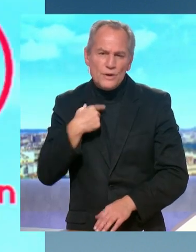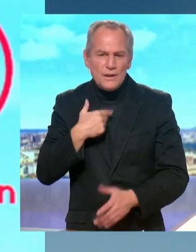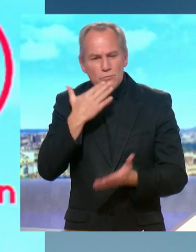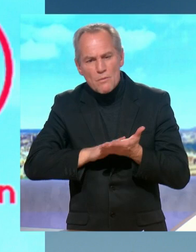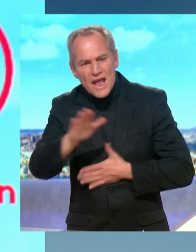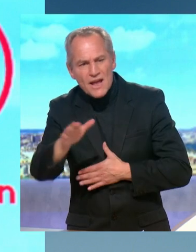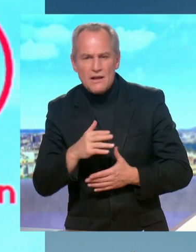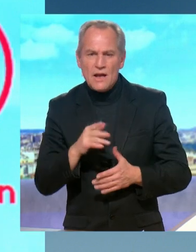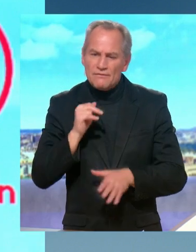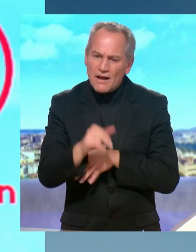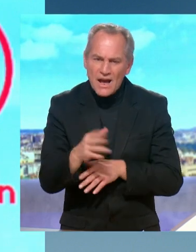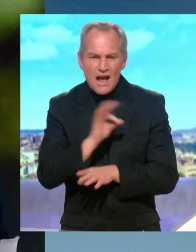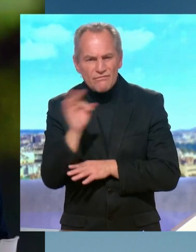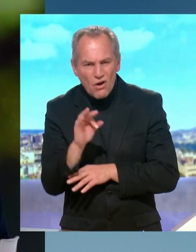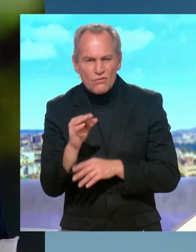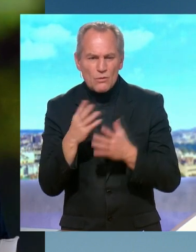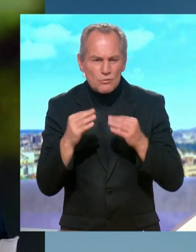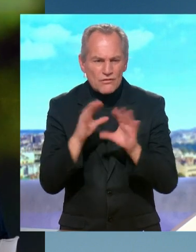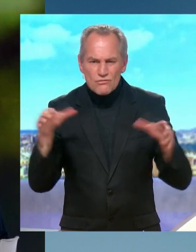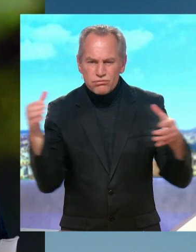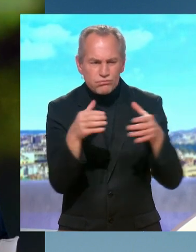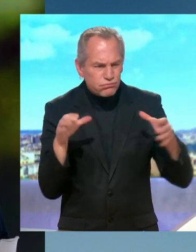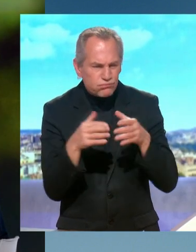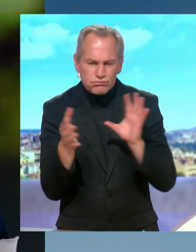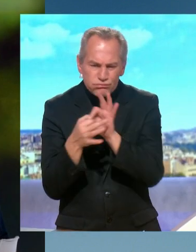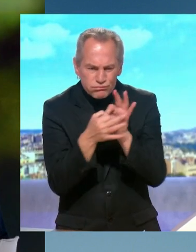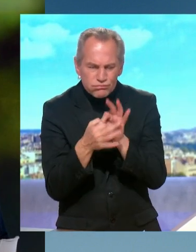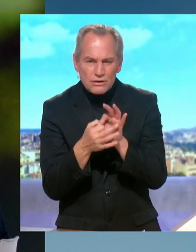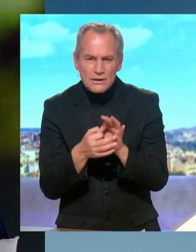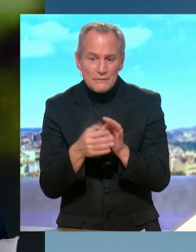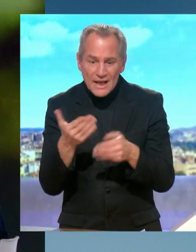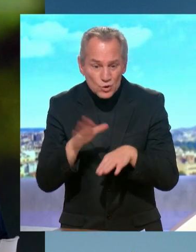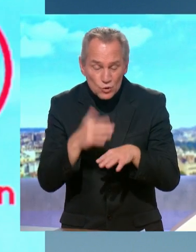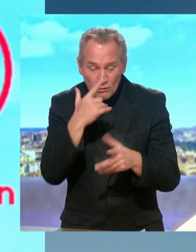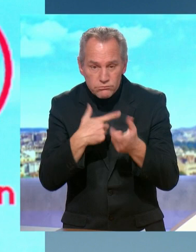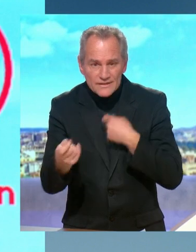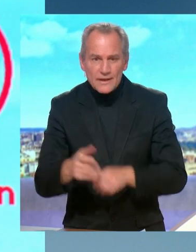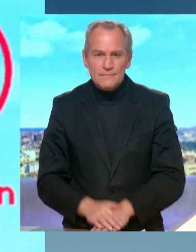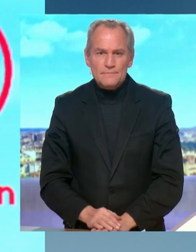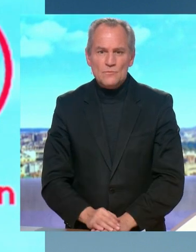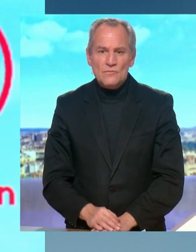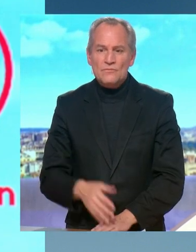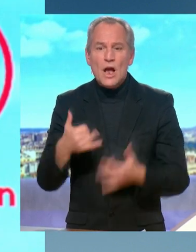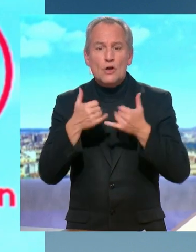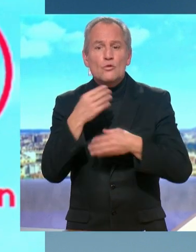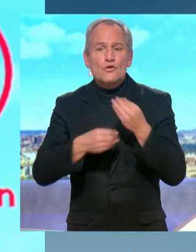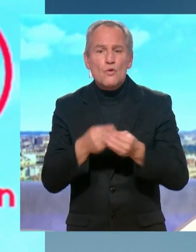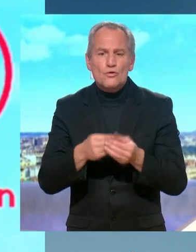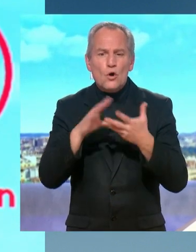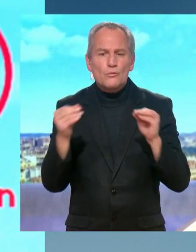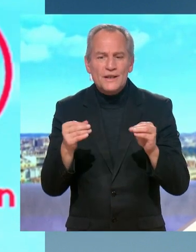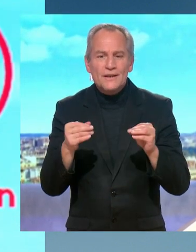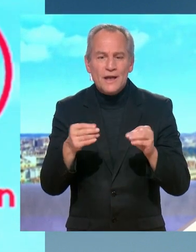ce Regardons cette année. Vous m'avez dit, quand je dis vous,'est les commentateurs médiatiques, nous n'arriverons pas à organiser la Coupe de l'Ontario de Rugby. Elle s'est très bien passée.